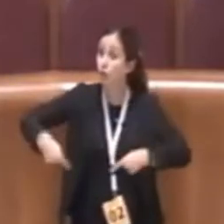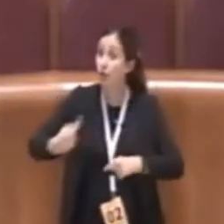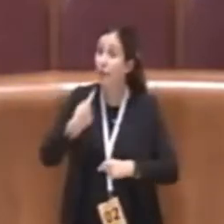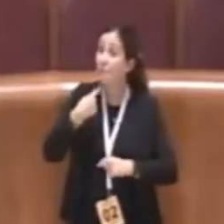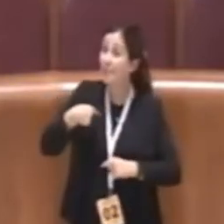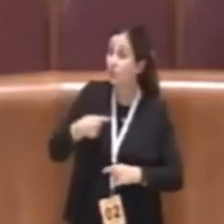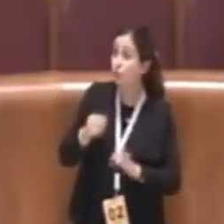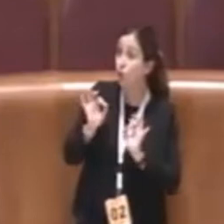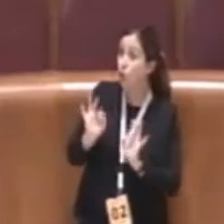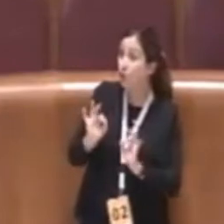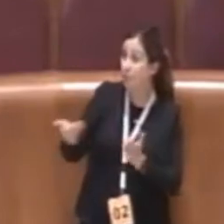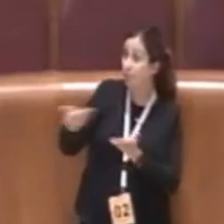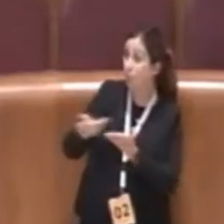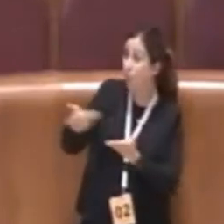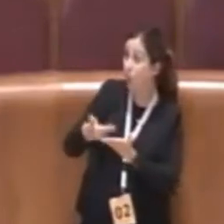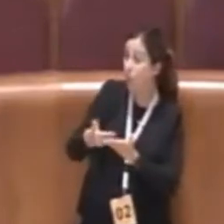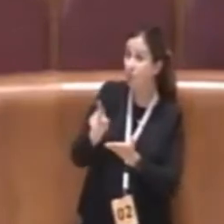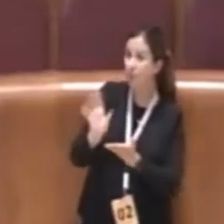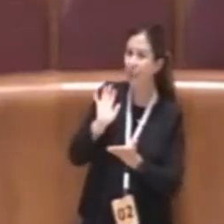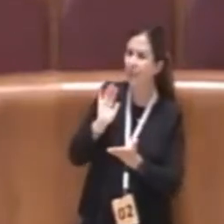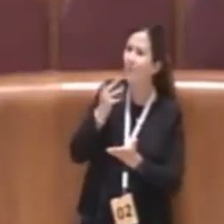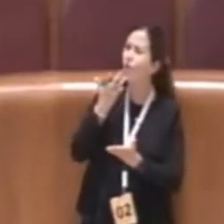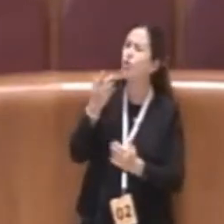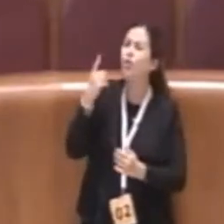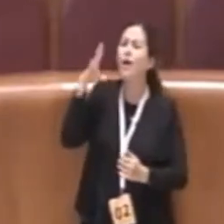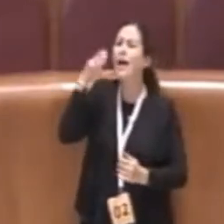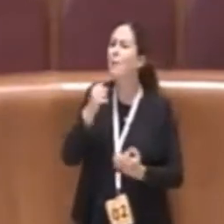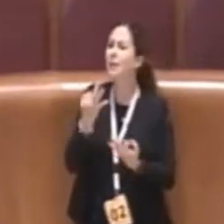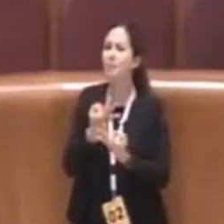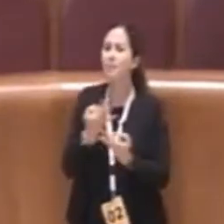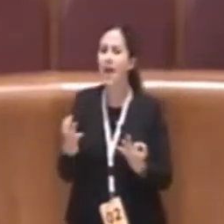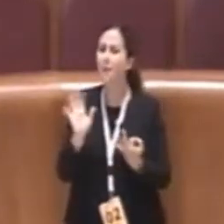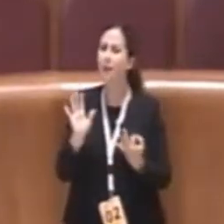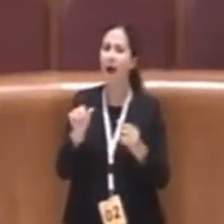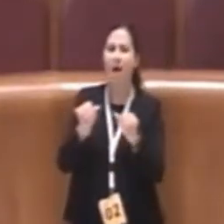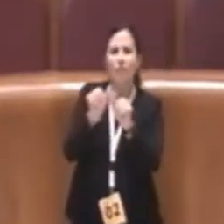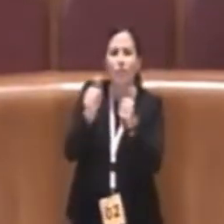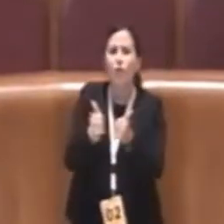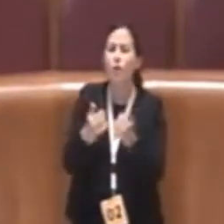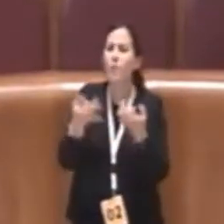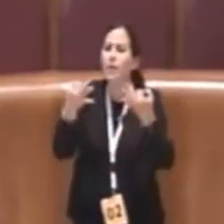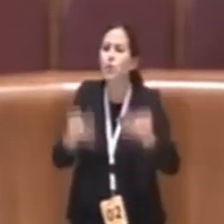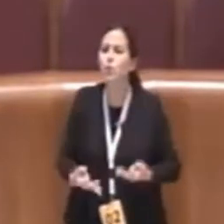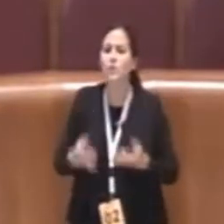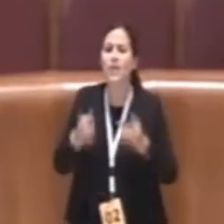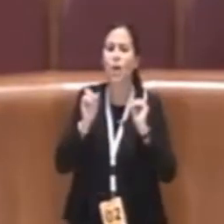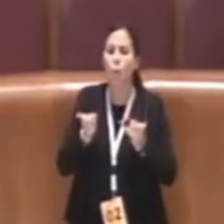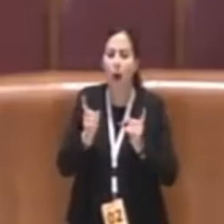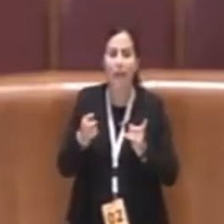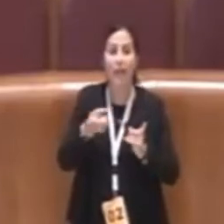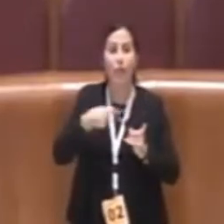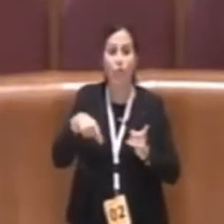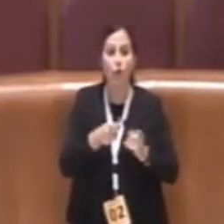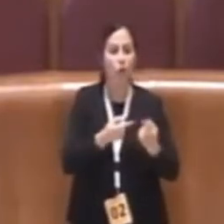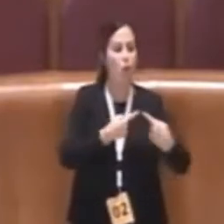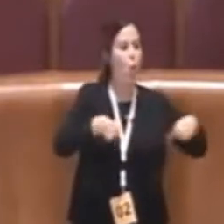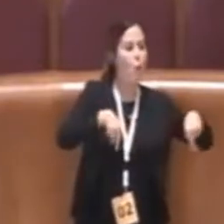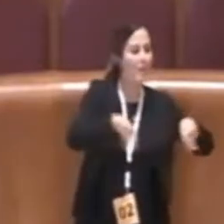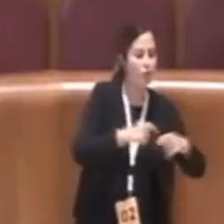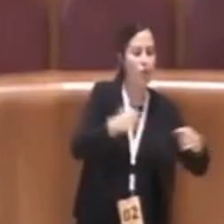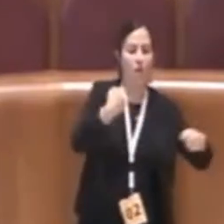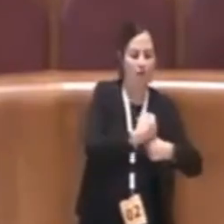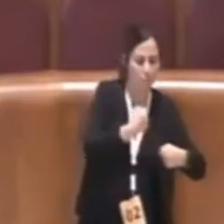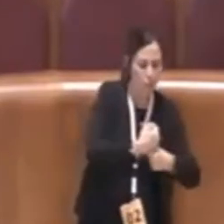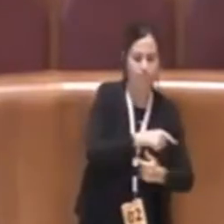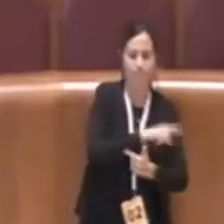giusto per coinvolgere le opposizioni perché lo facciamo in Commissione, lavoriamo, vi portiamo la pappa pronta